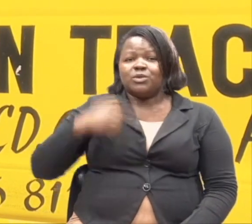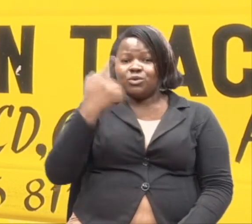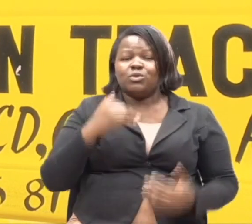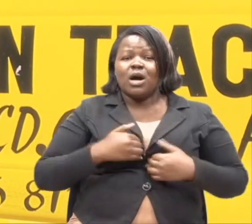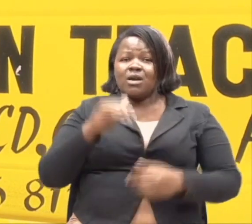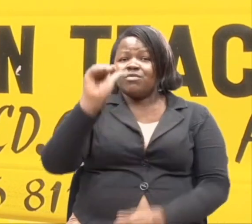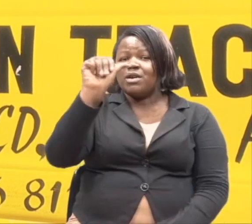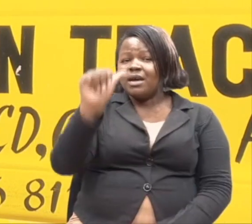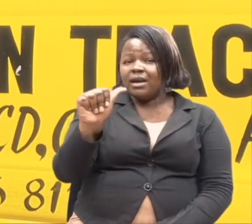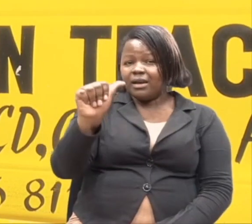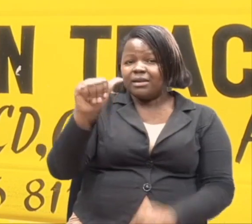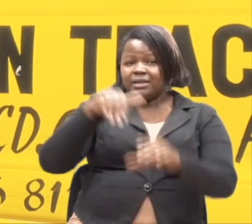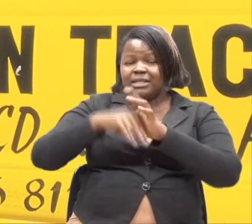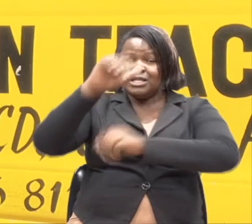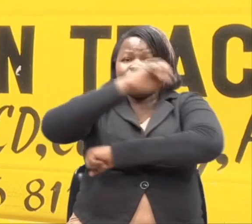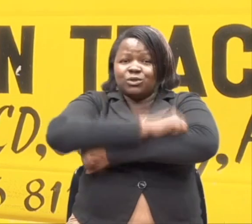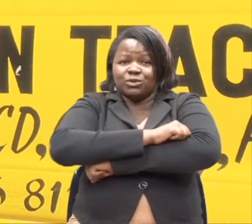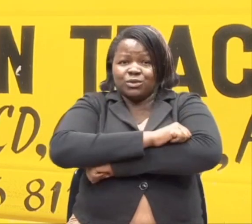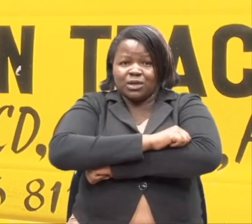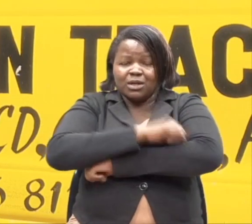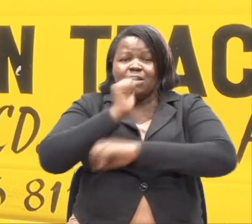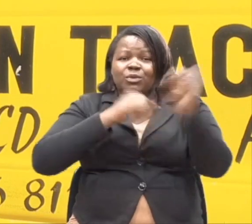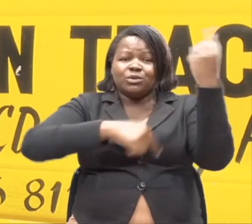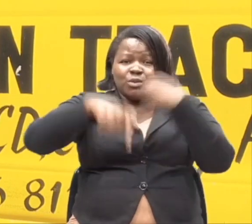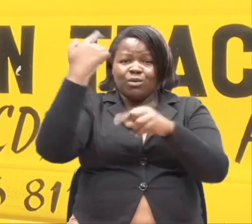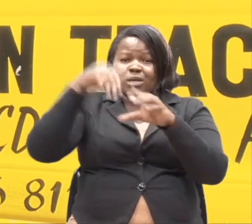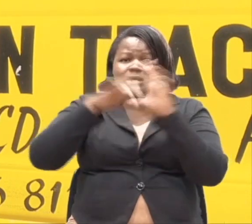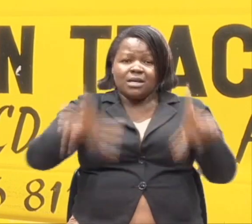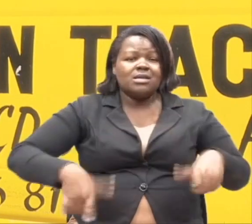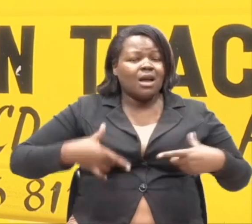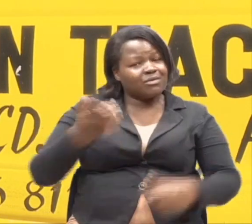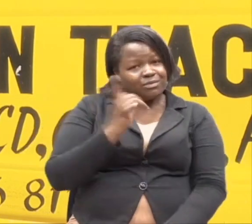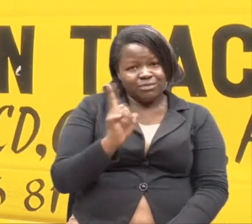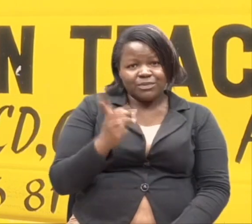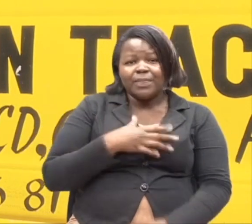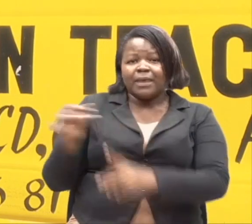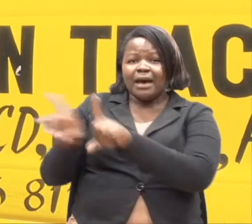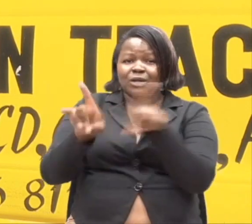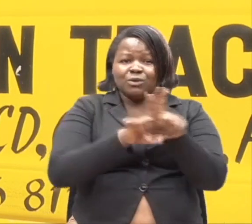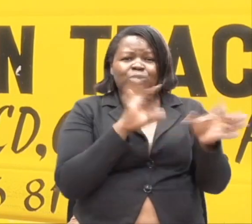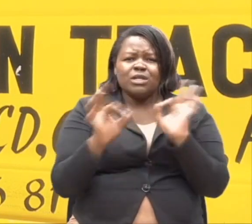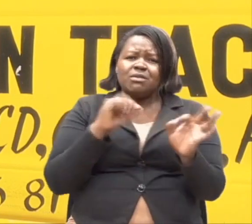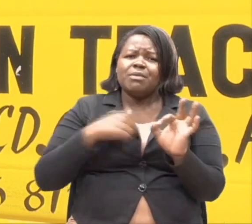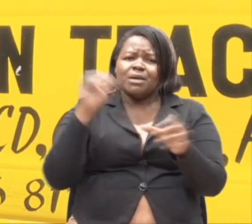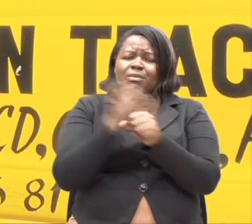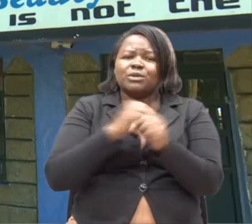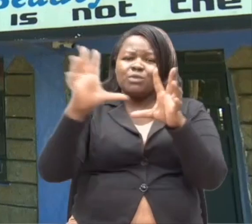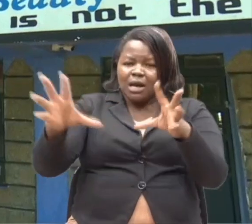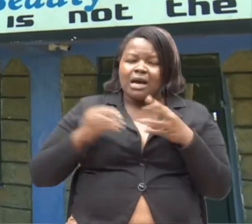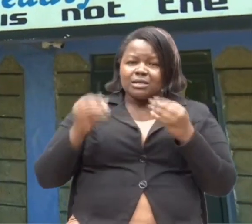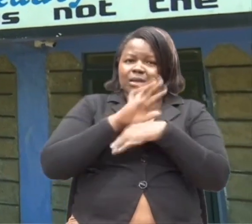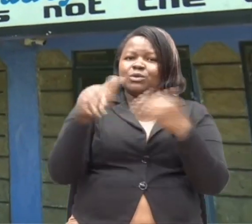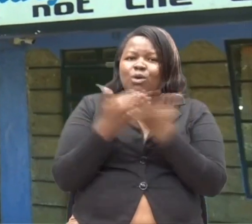hako na E katika darasani. Anda fauru katika maisha. Na tena jee nisipo kubalia kila mtu